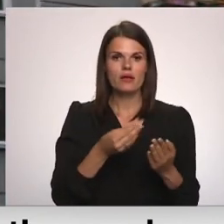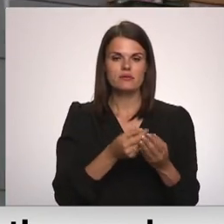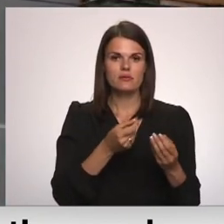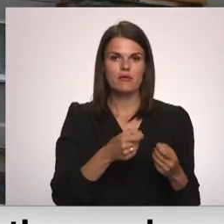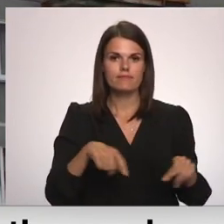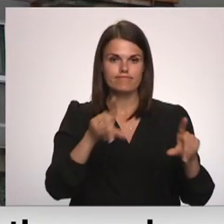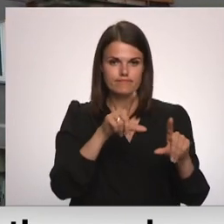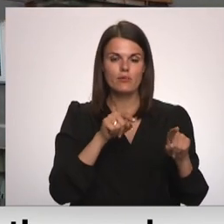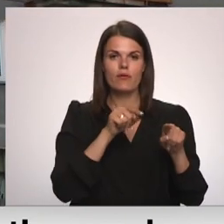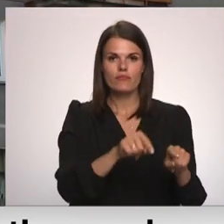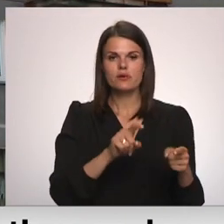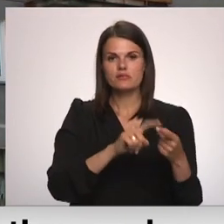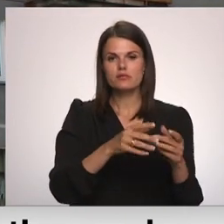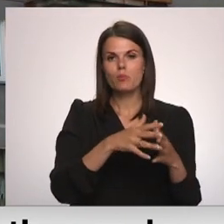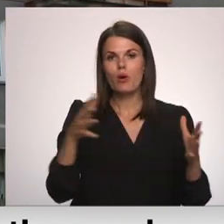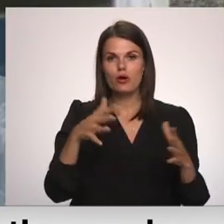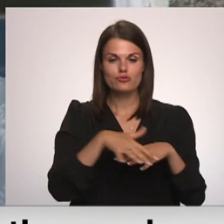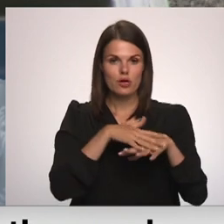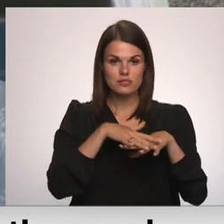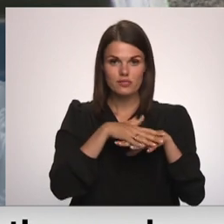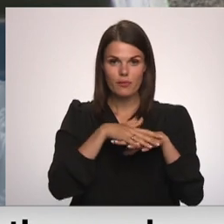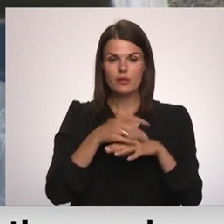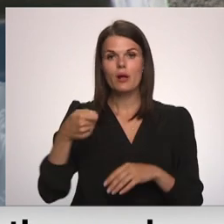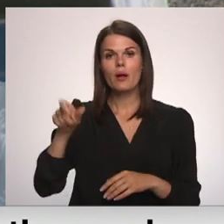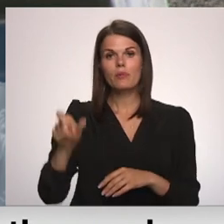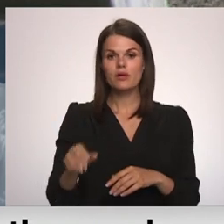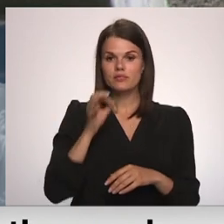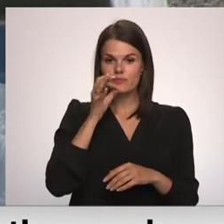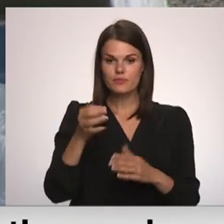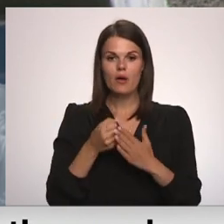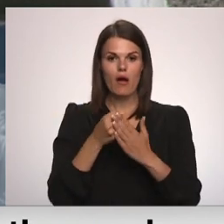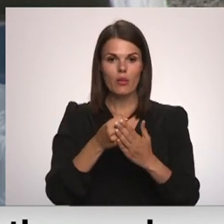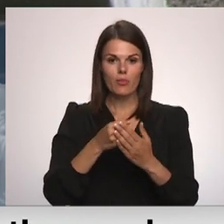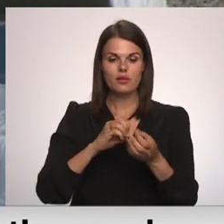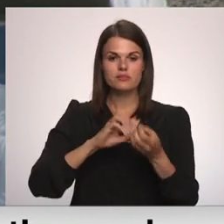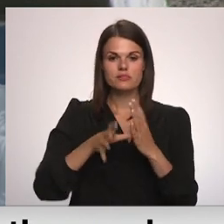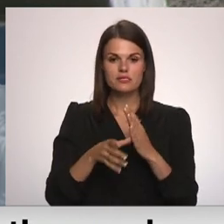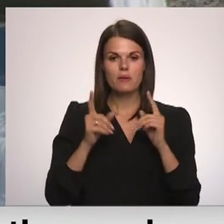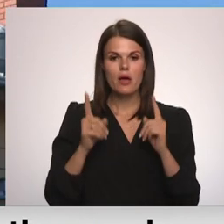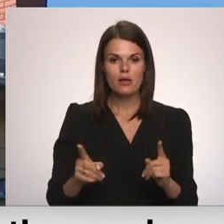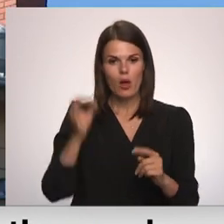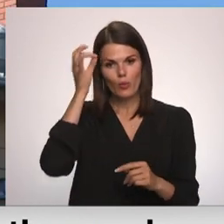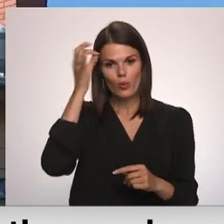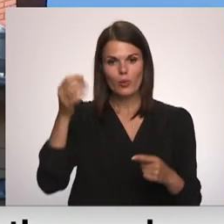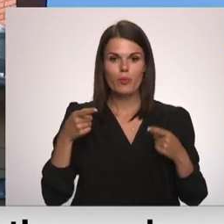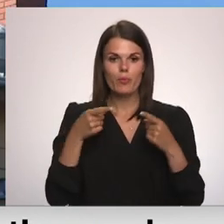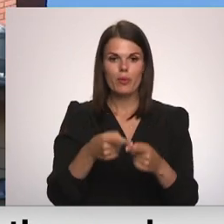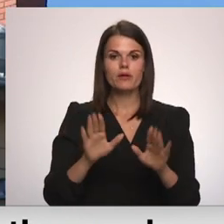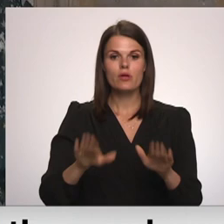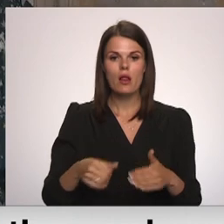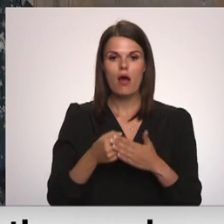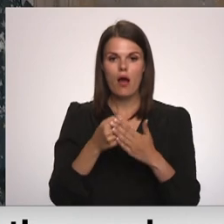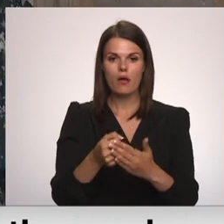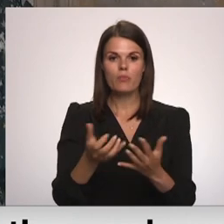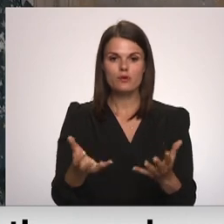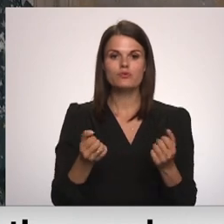ietekmēšanu, kas attiektos uz plašāku saviedrību. Prezidents uzsver, ka atbalsts sistēmai ir jābūt mērķētāji, lai atbalstu saņemtu tie iedzīvotāji,